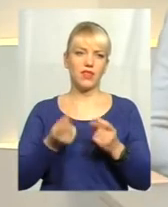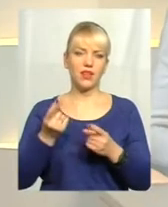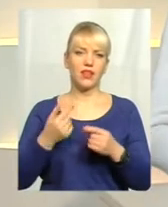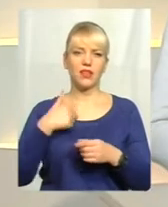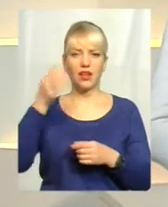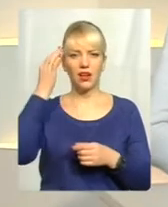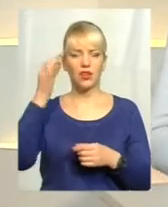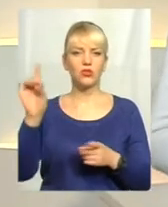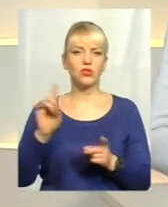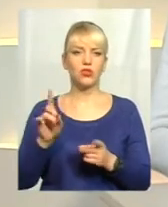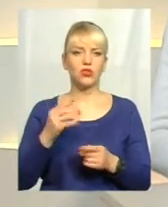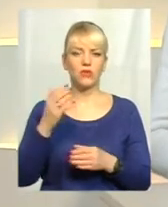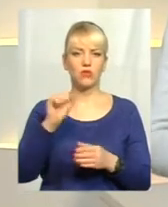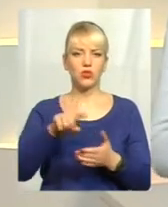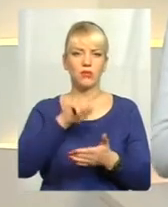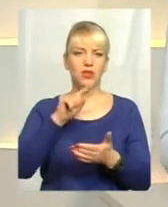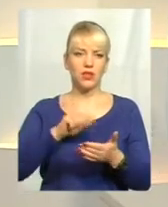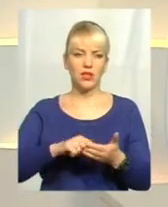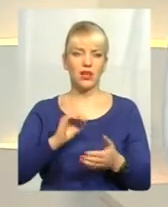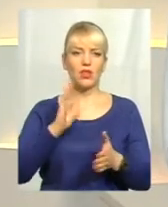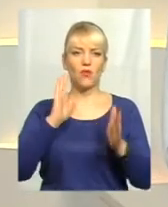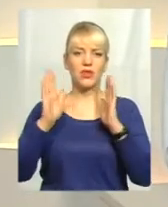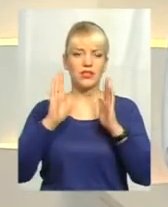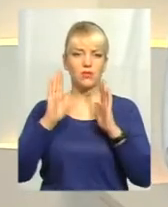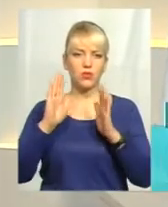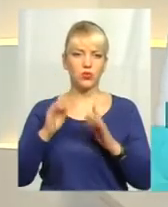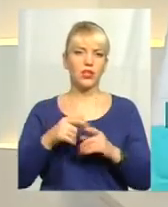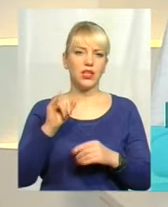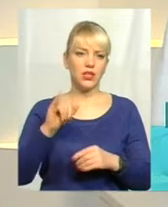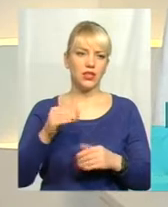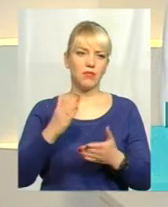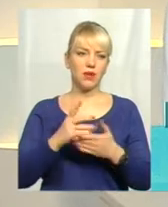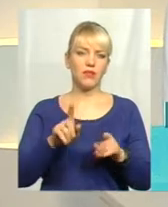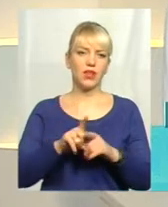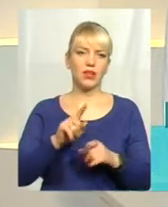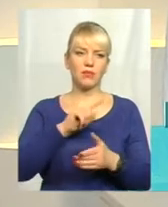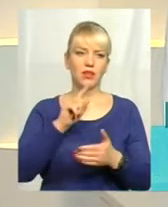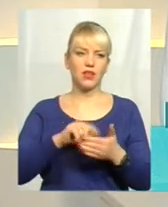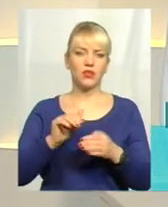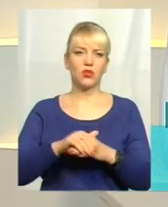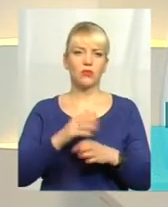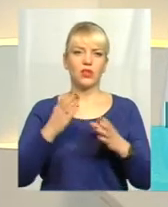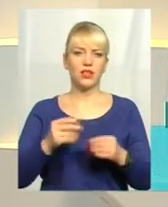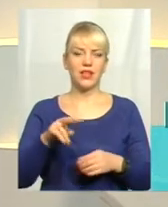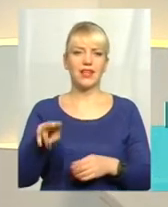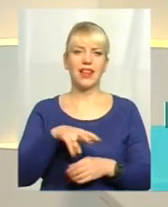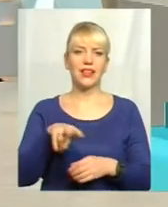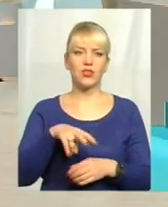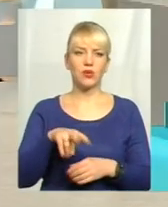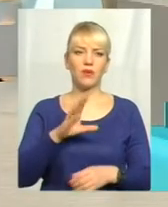нагадую, що ви можете ставити свої питання у Фейсбук, і маємо вже таке питання. Доброго дня, в листопаді